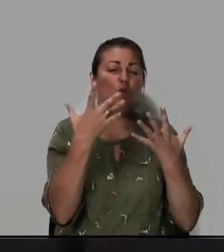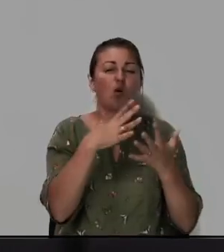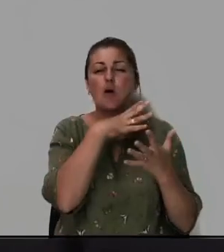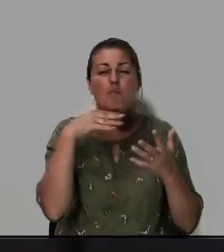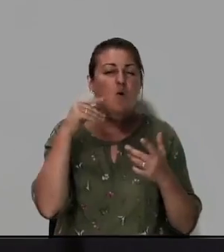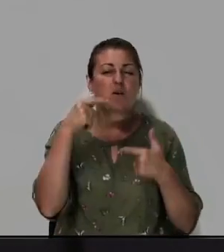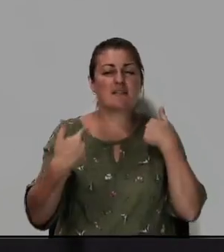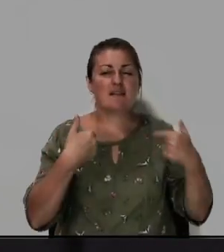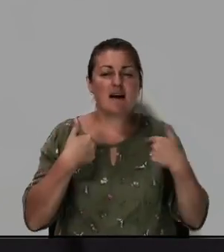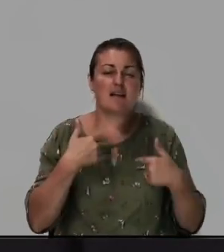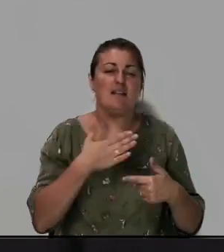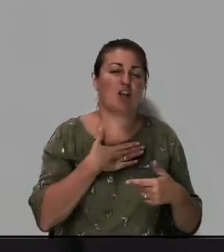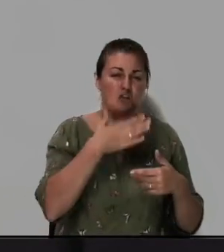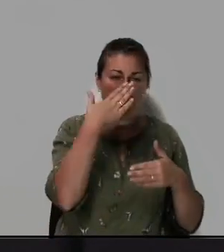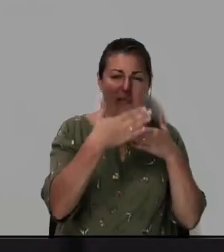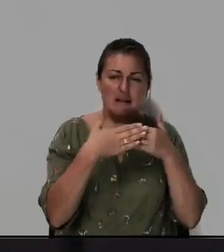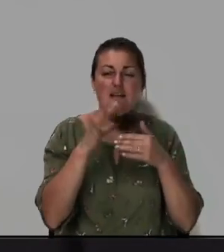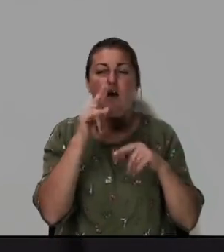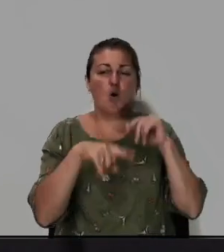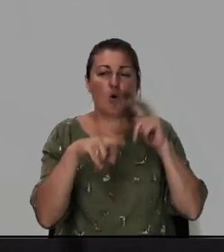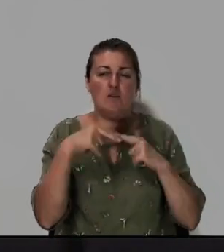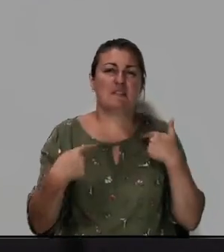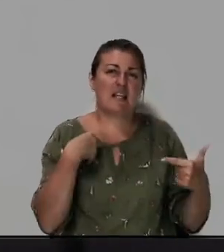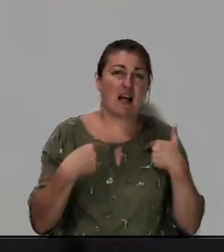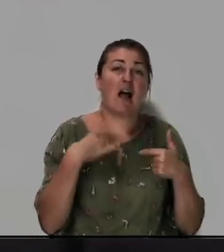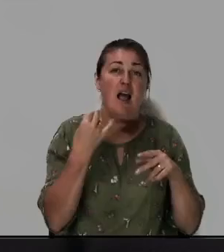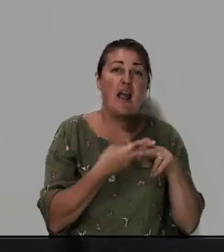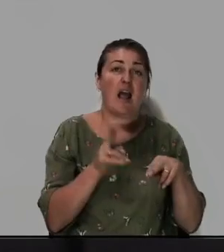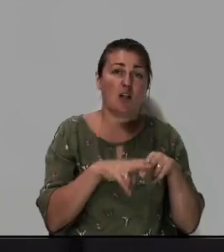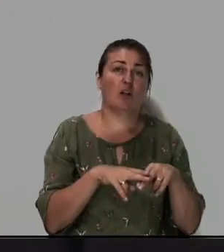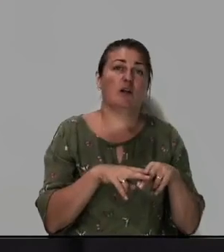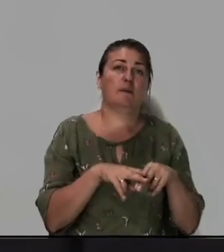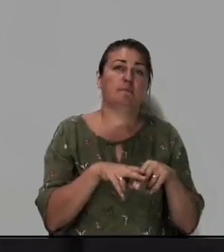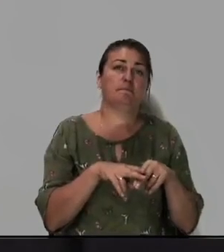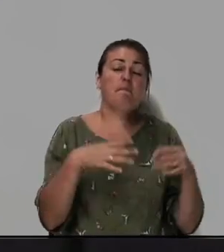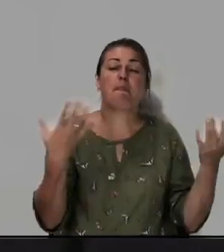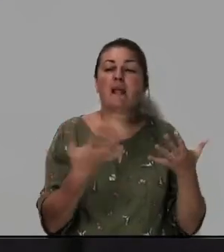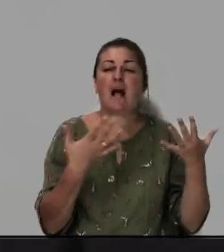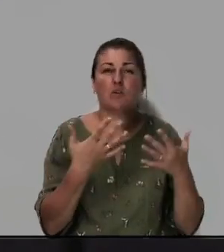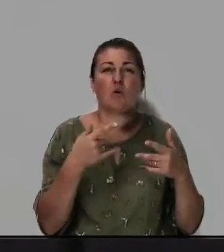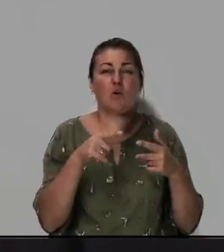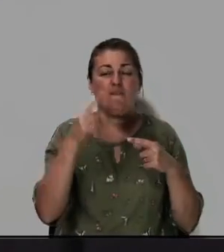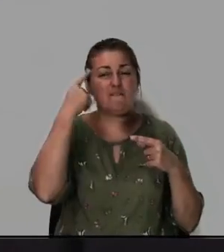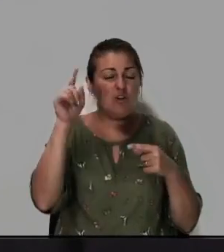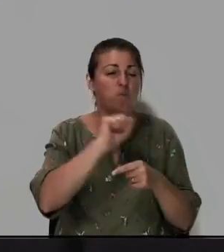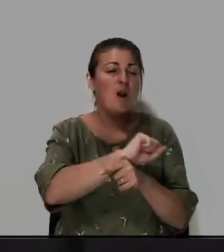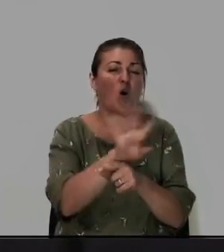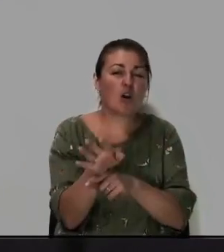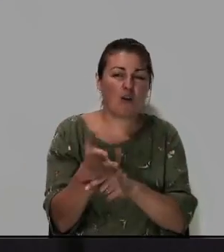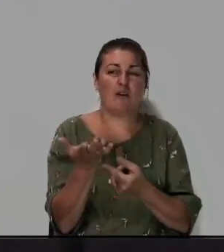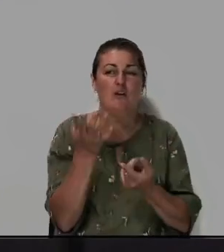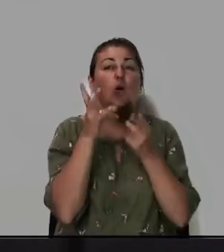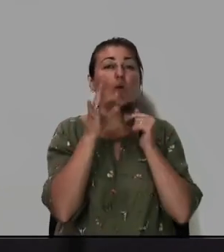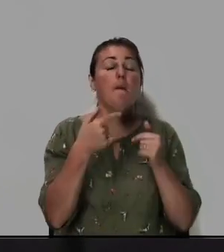страдает и наши близкие и родственники страдают и этот который его выдумали коронавирус но